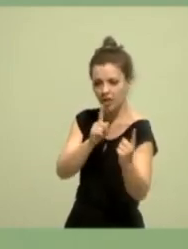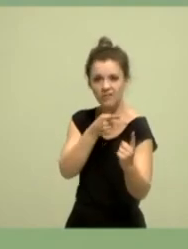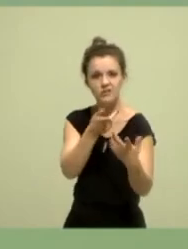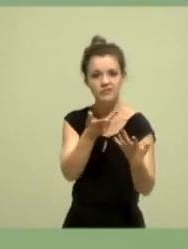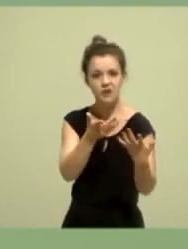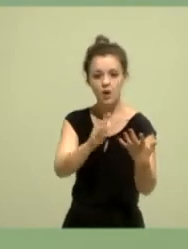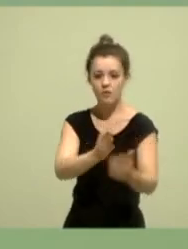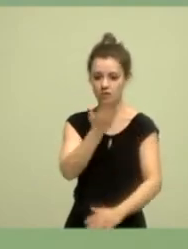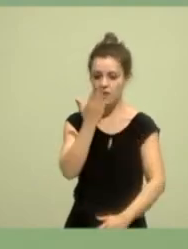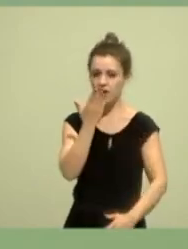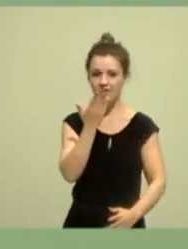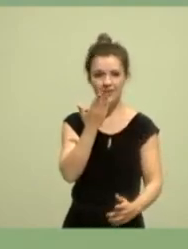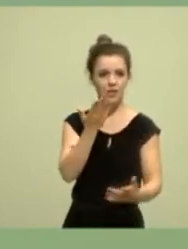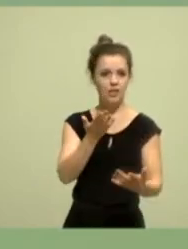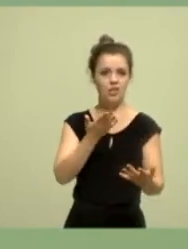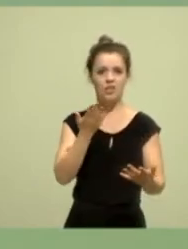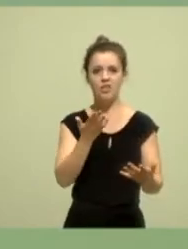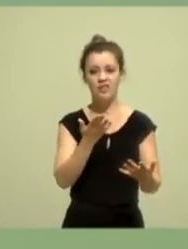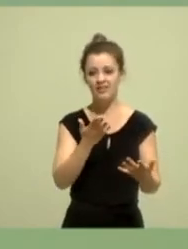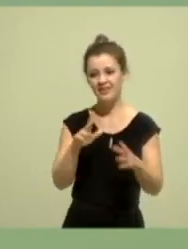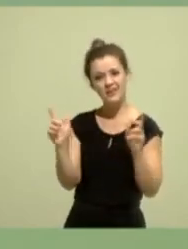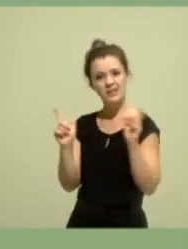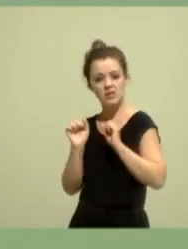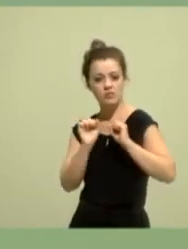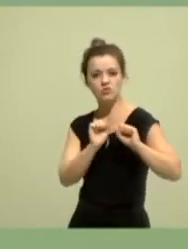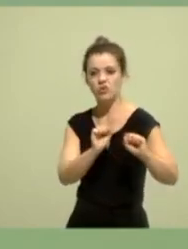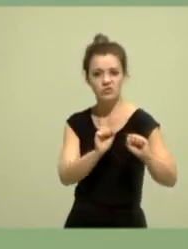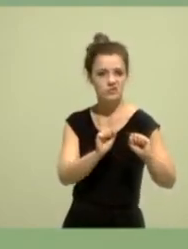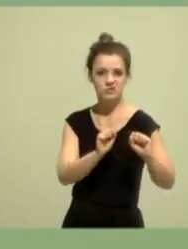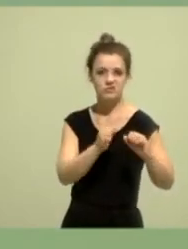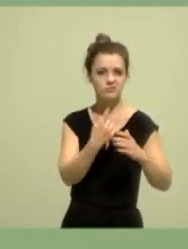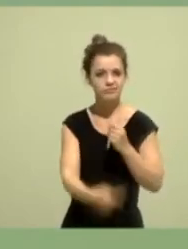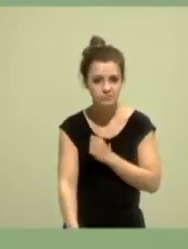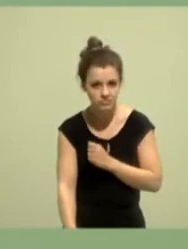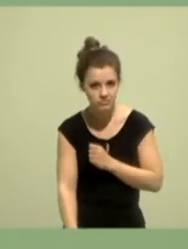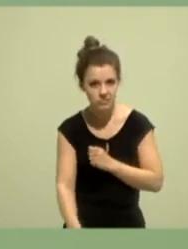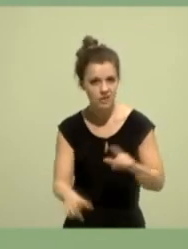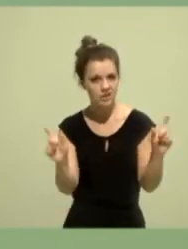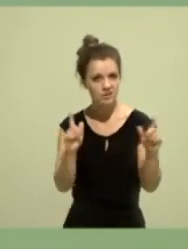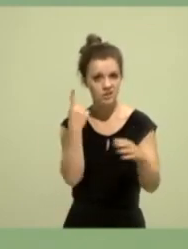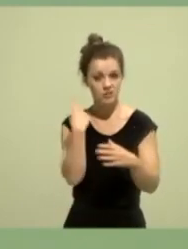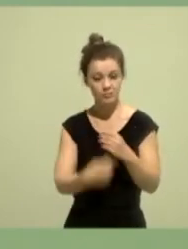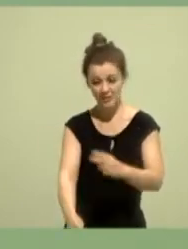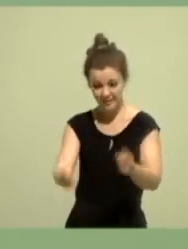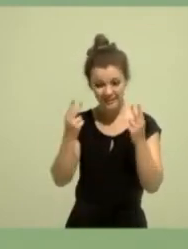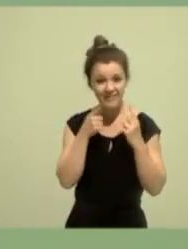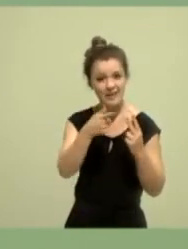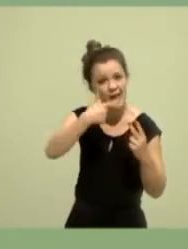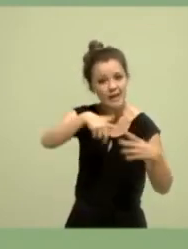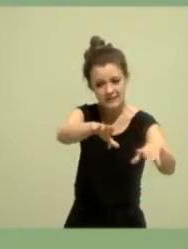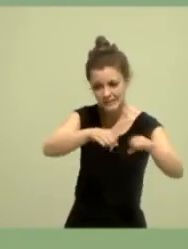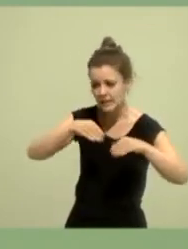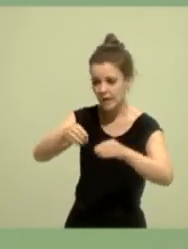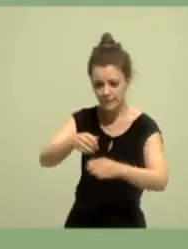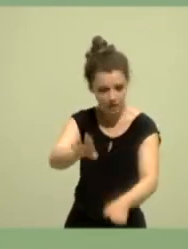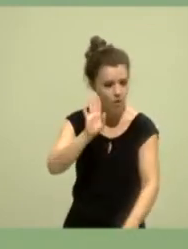nicht gelungen ist, sie zu schützen. Wir wissen, je ernster wir Kinder und Jugendliche nehmen, umso besser können wir sie unterstützen, befähigen und